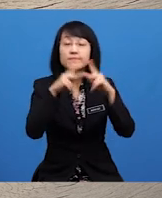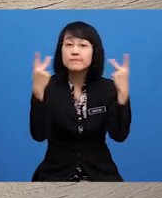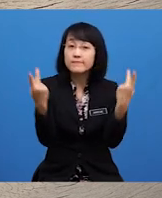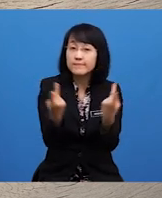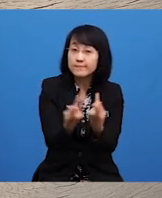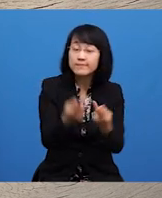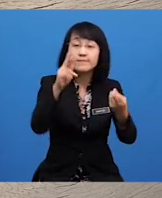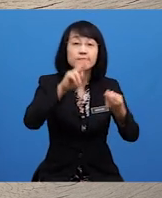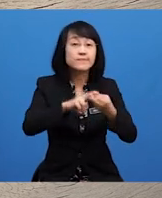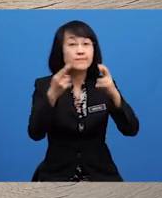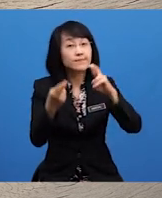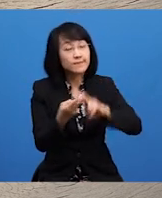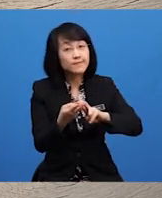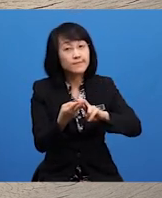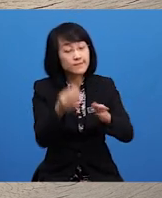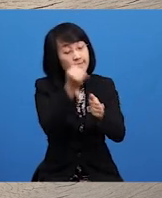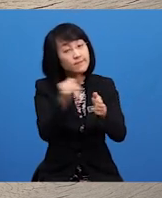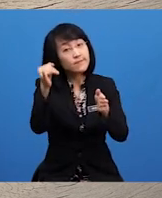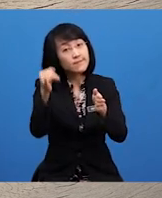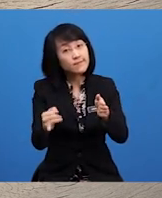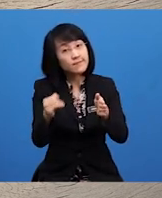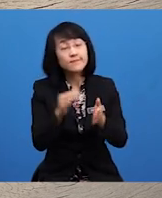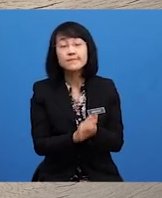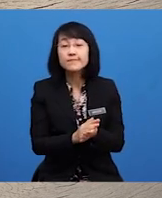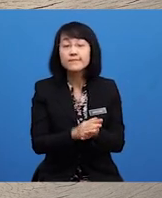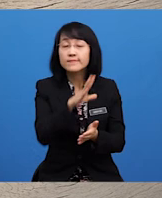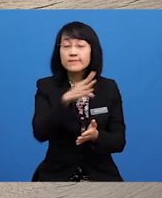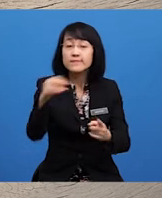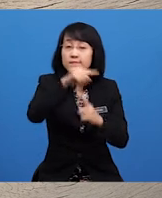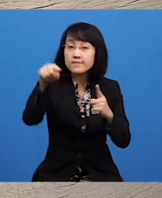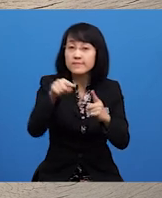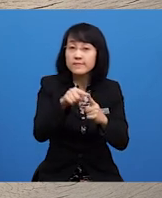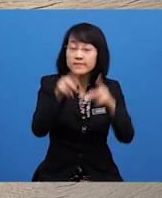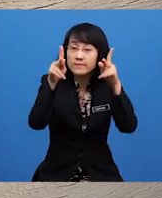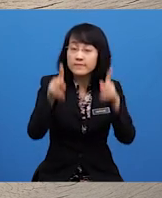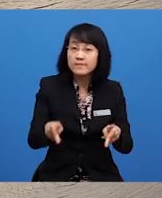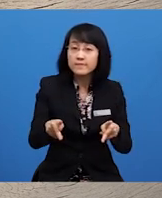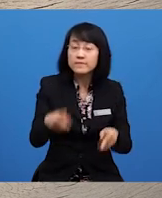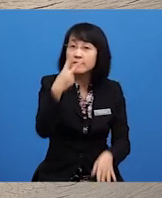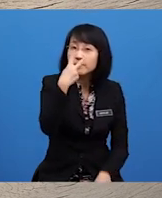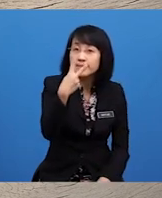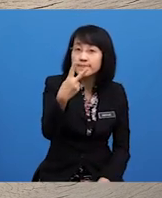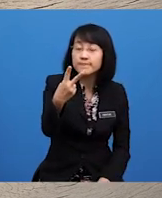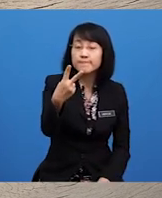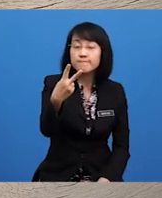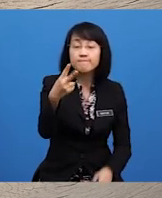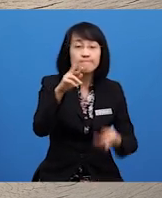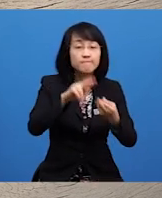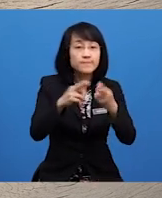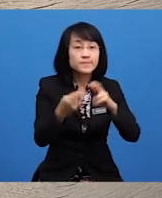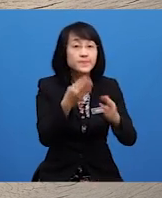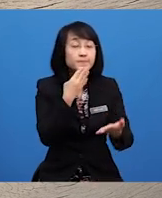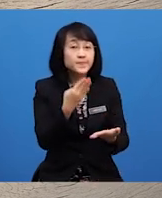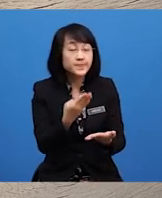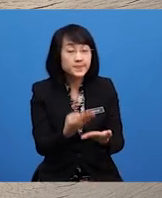Rakan Jiran Dan apabila pelajar memandang rakan baik pelajar